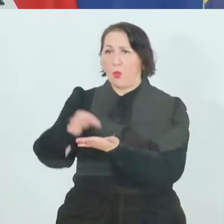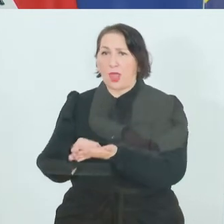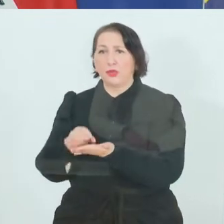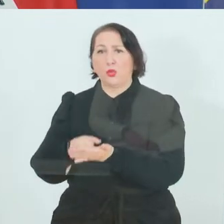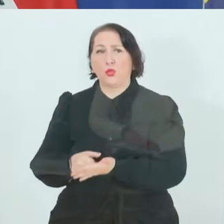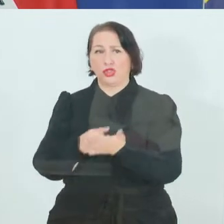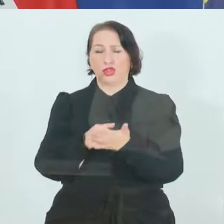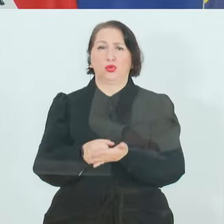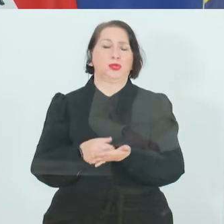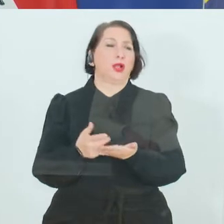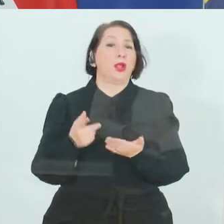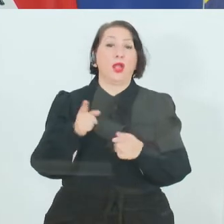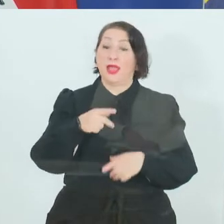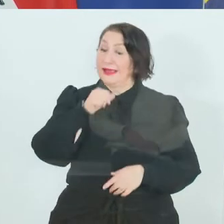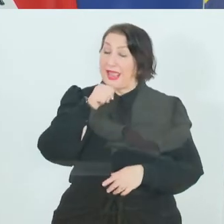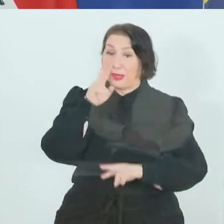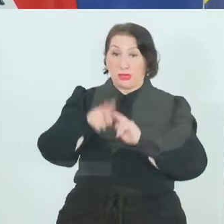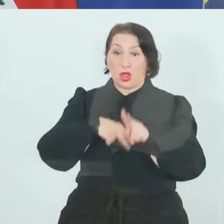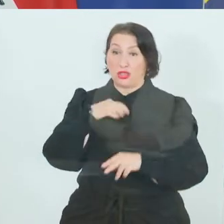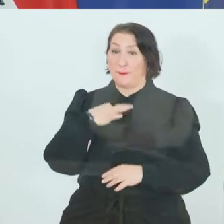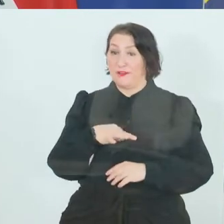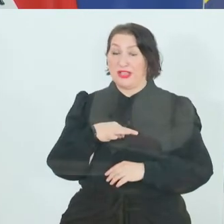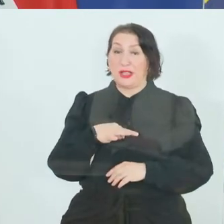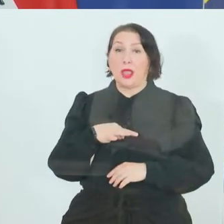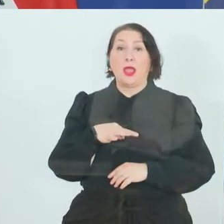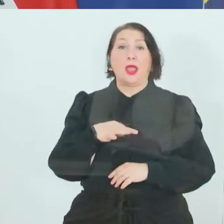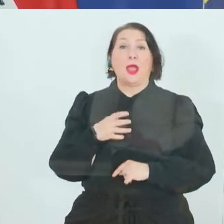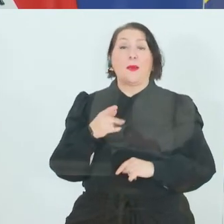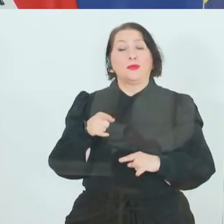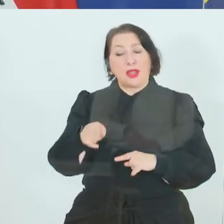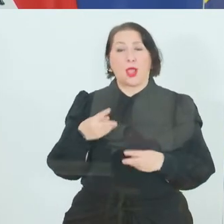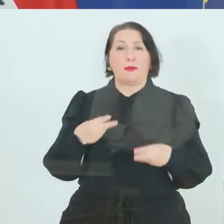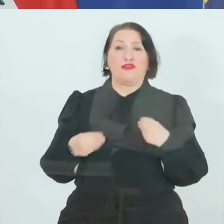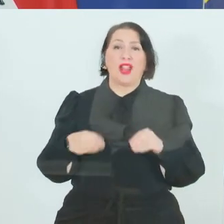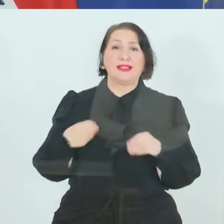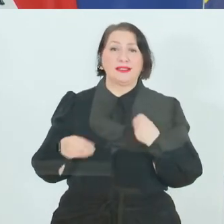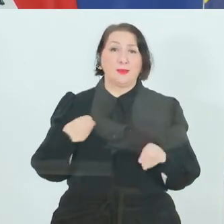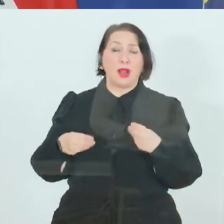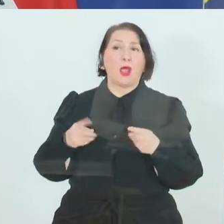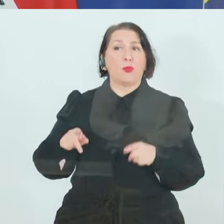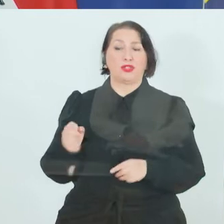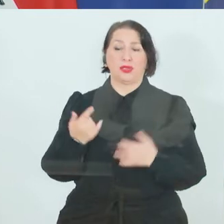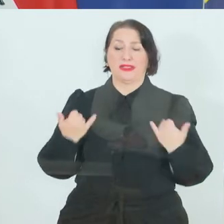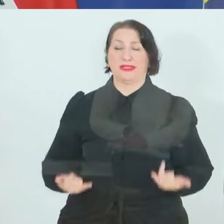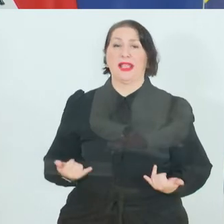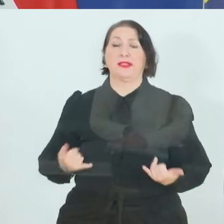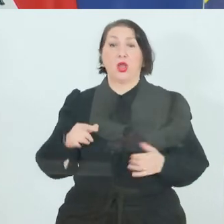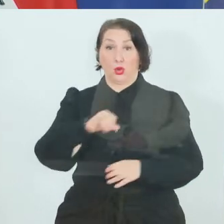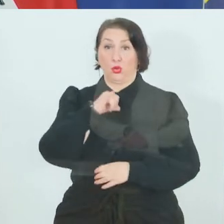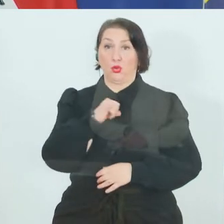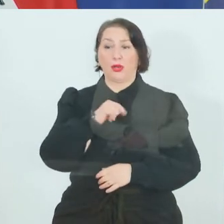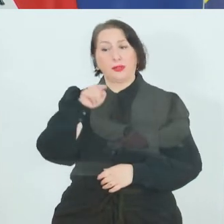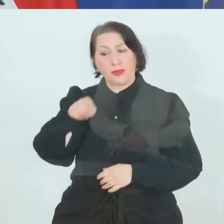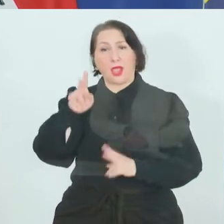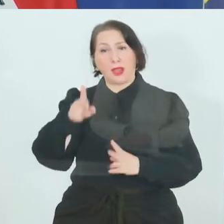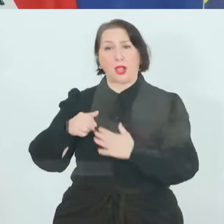hier, wenn es keine Betreuungspflichten gibt, zum Beispiel diese Flexibilität gerade jetzt auch bei den Jugendlichen hier